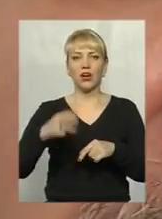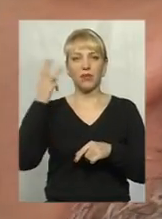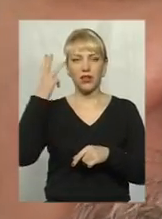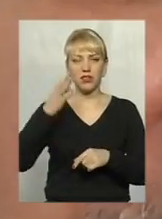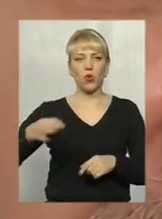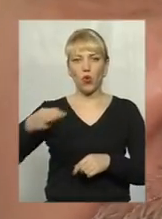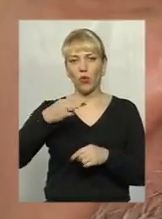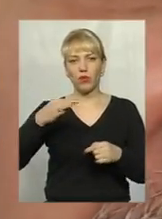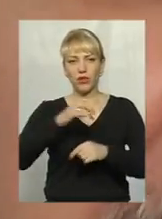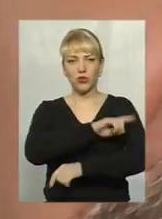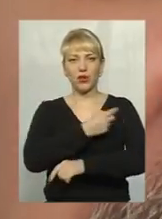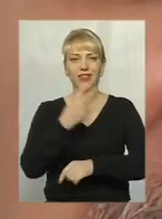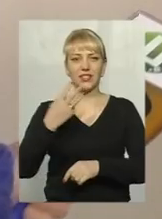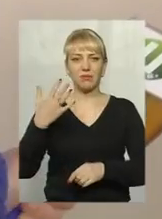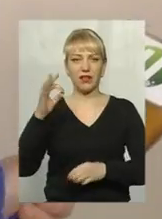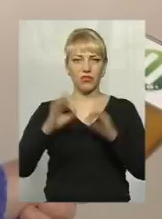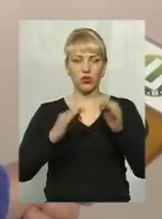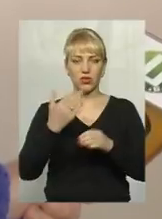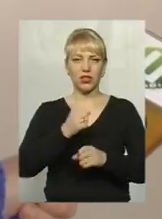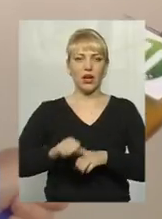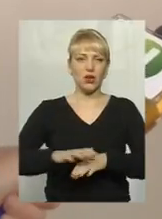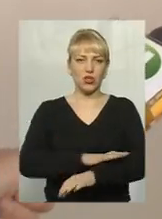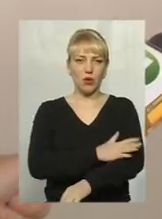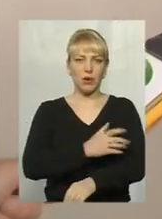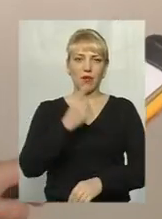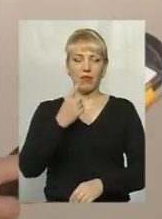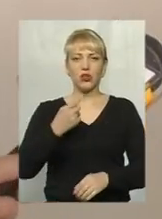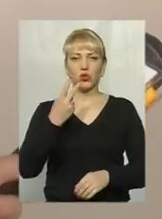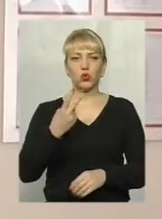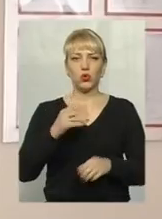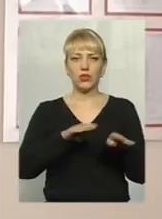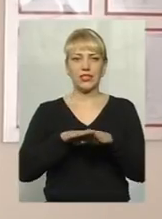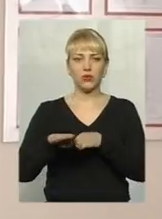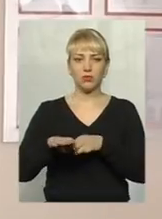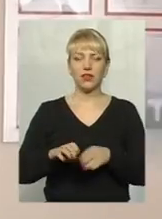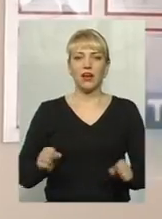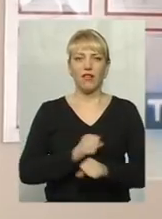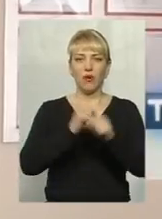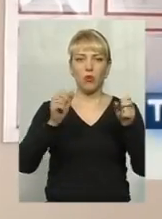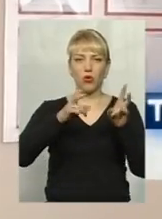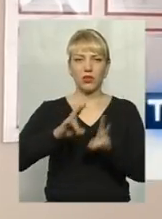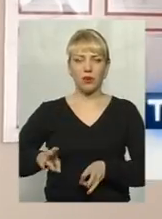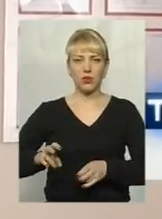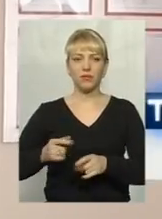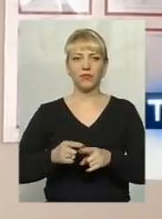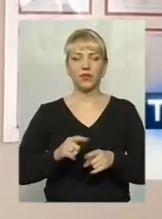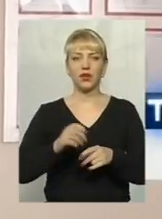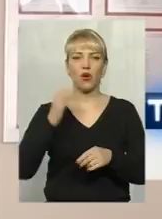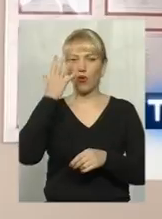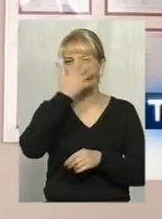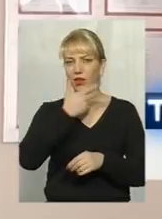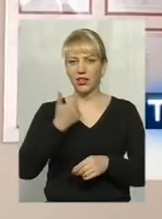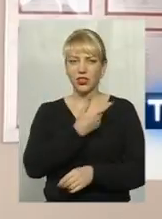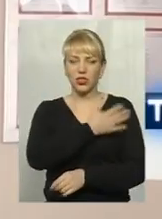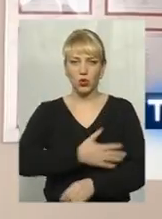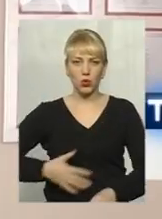35% її тіла з опіками першого та другого ступенів. Вибухова травма, опік полум'ям обличчя, тулуба,